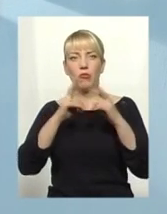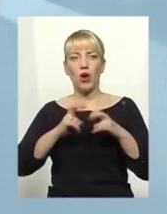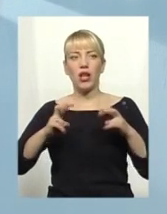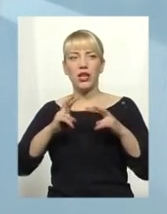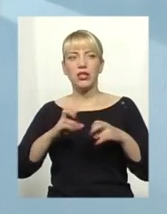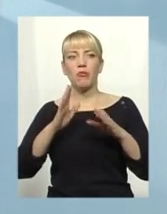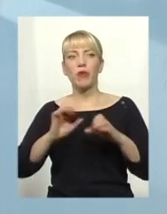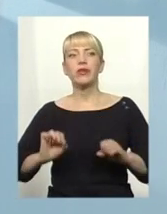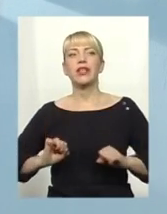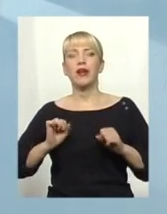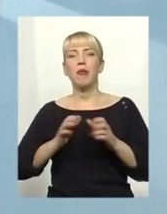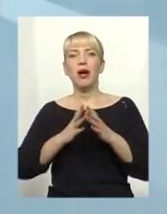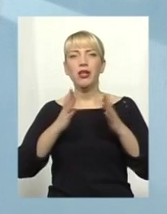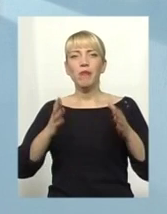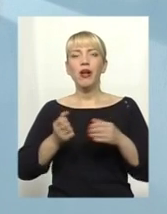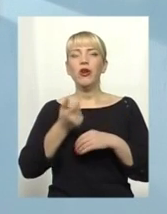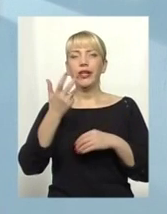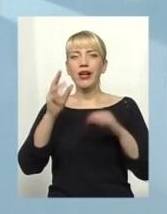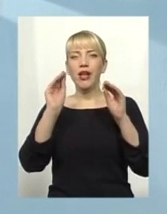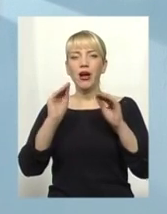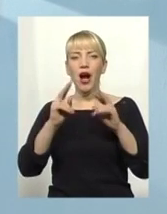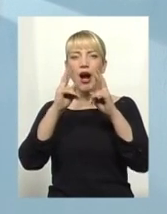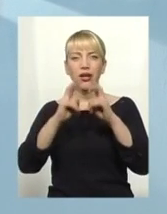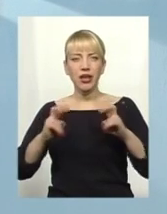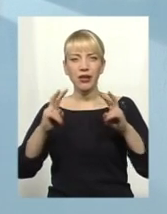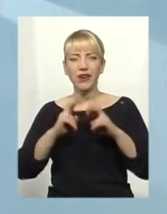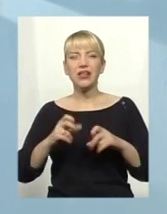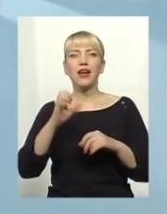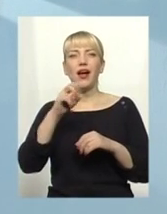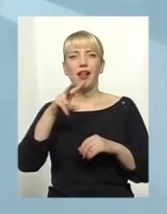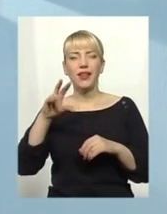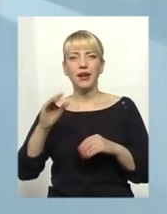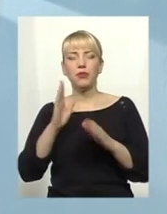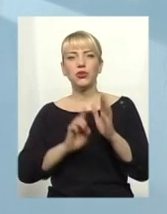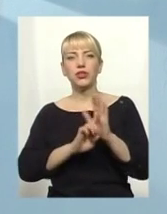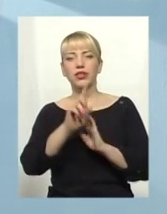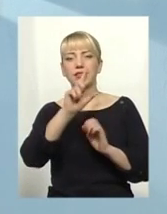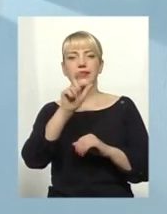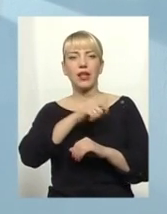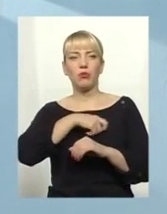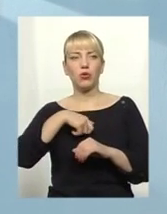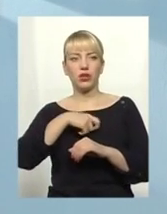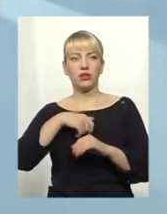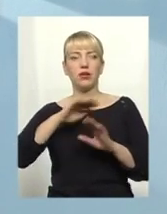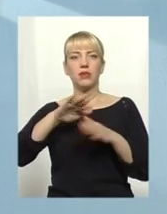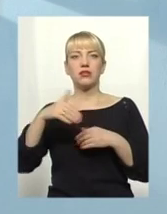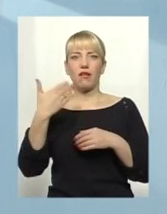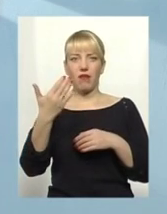старатися максимальну кількість декларацій аналізувати. Але почали все ж таки з депутатів. В принципі, після вас,